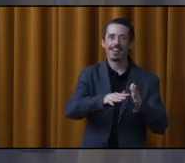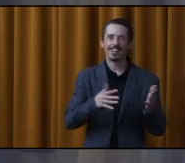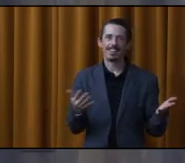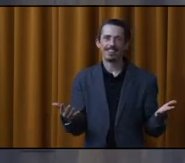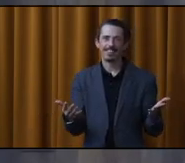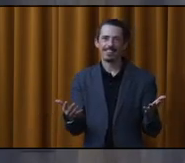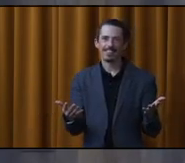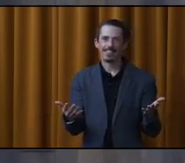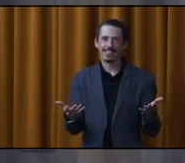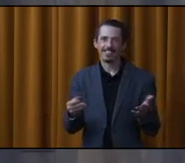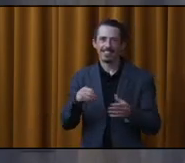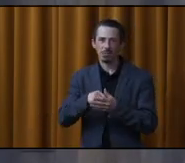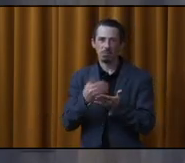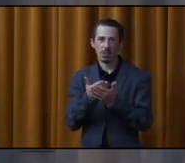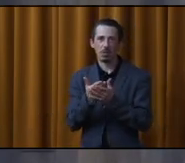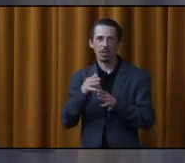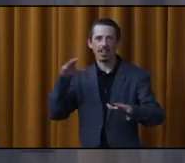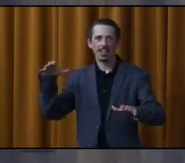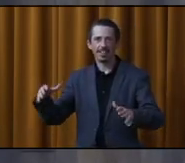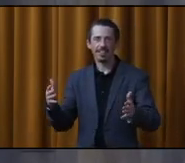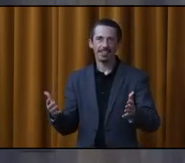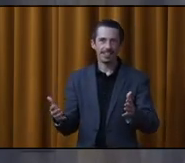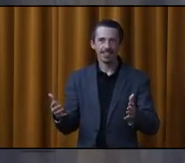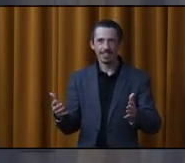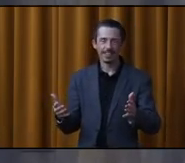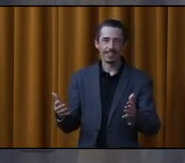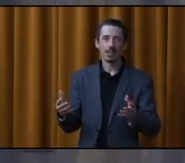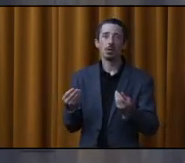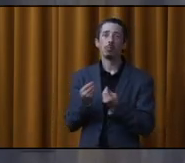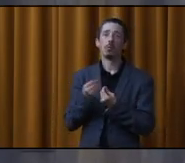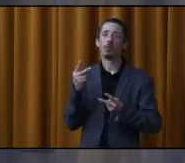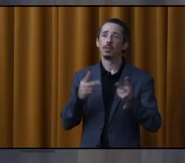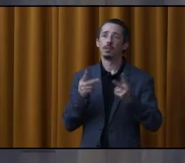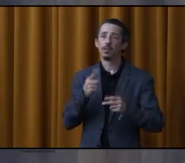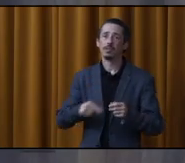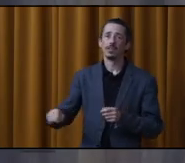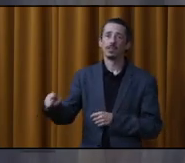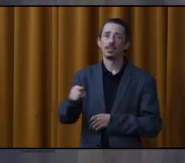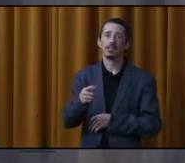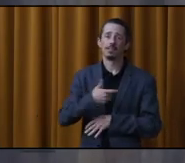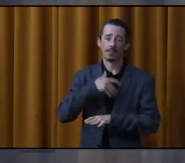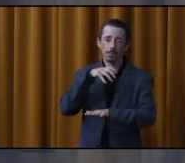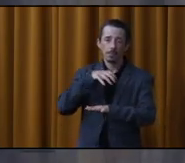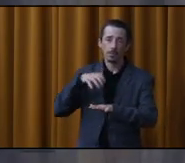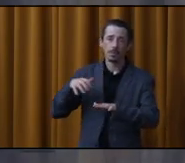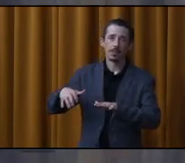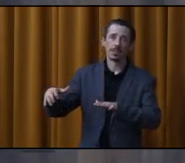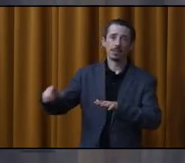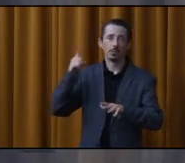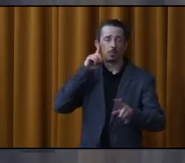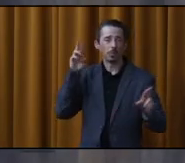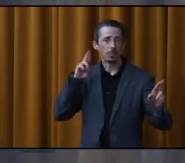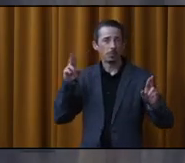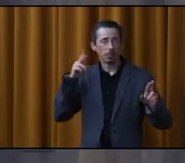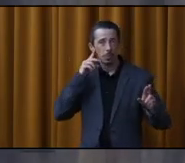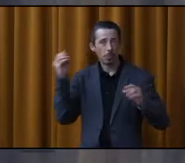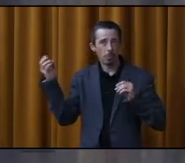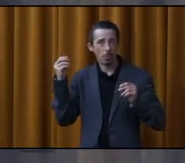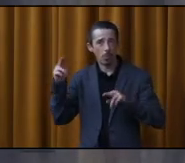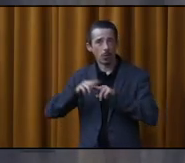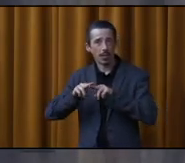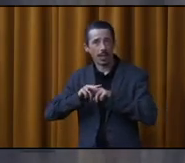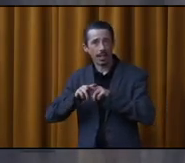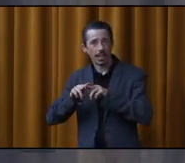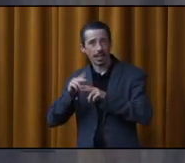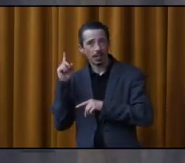je n pas une école directement à côté. J'ai par contre beaucoup de citoyens qui vivent à côté, qui subissent, d'un côté de la voie ferrée,